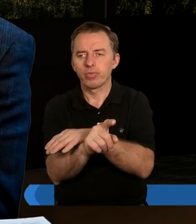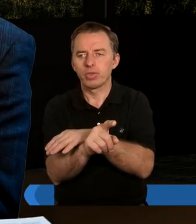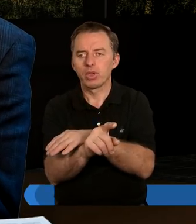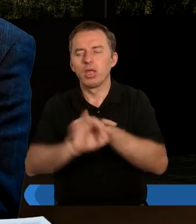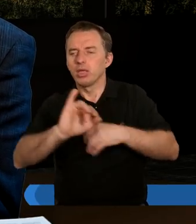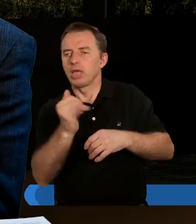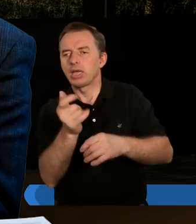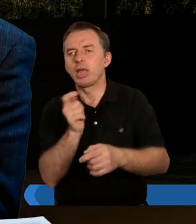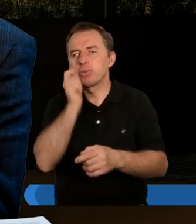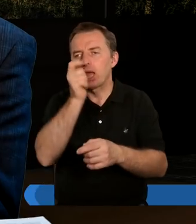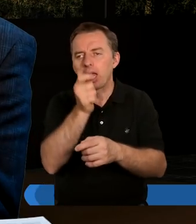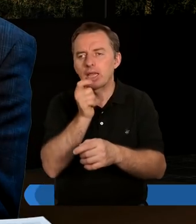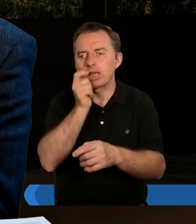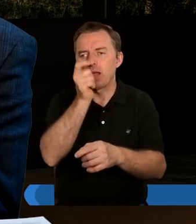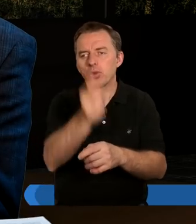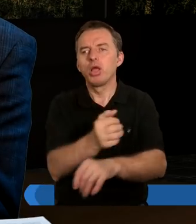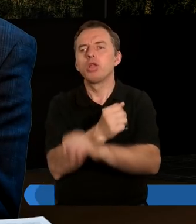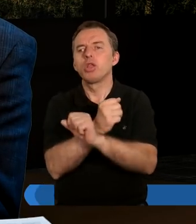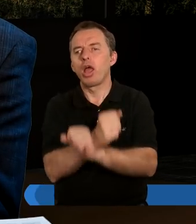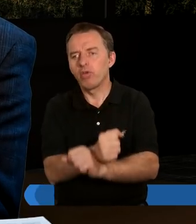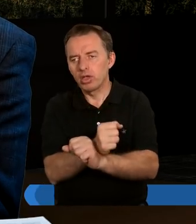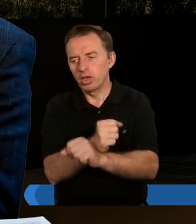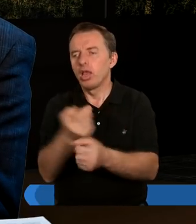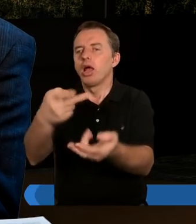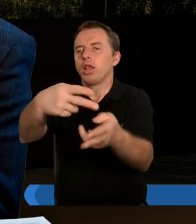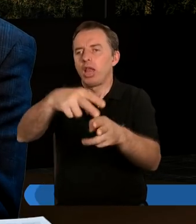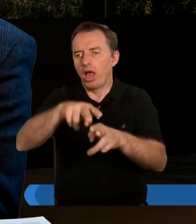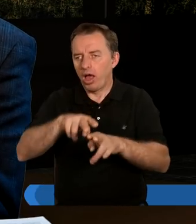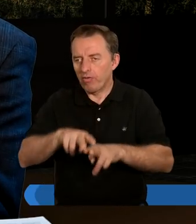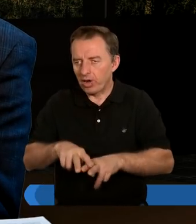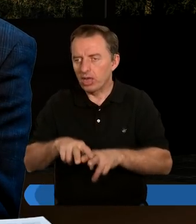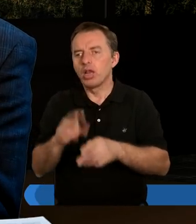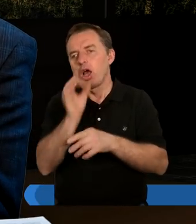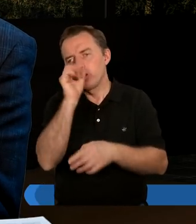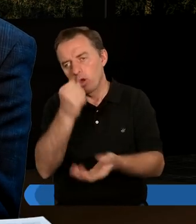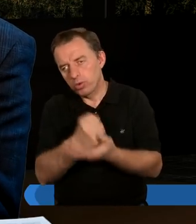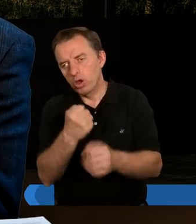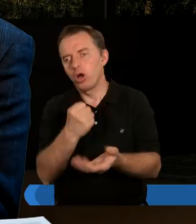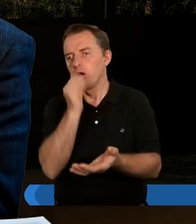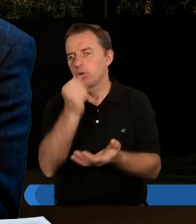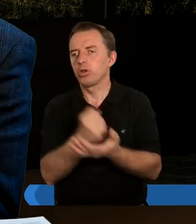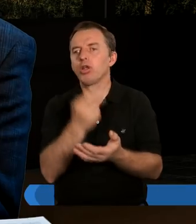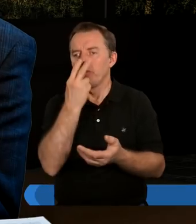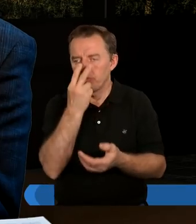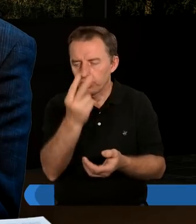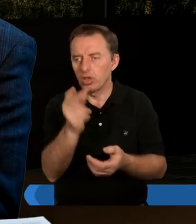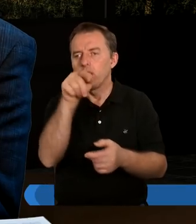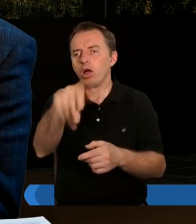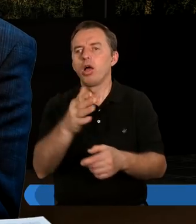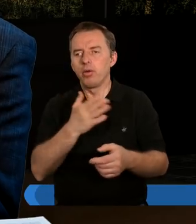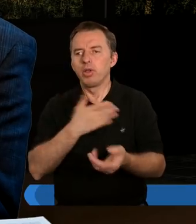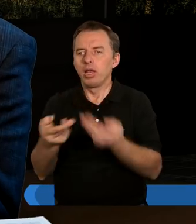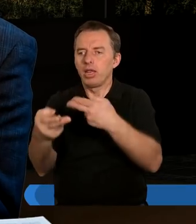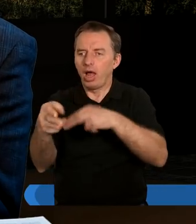Wielkie przestępstwo. Ale ten niewolnik nawraca się i to tak na dobrą sprawę widzimy Pawła, który ma w tym udział, że